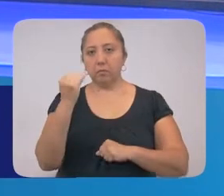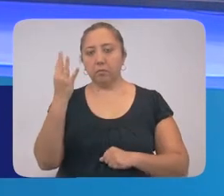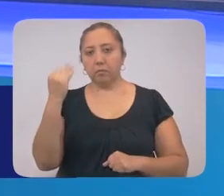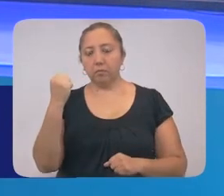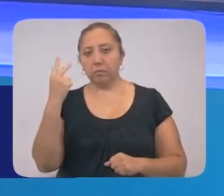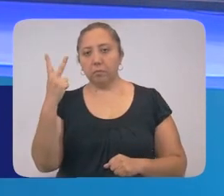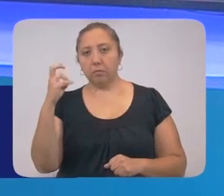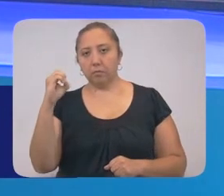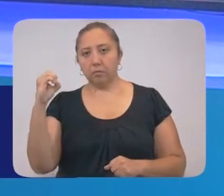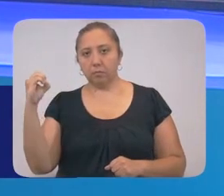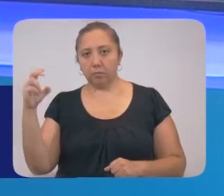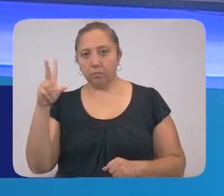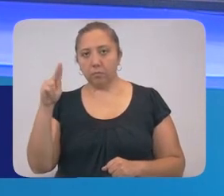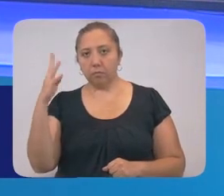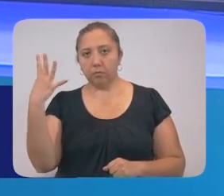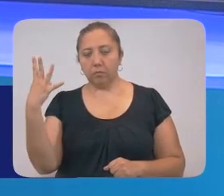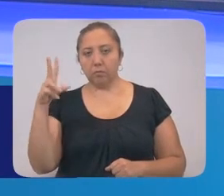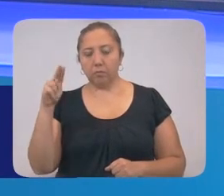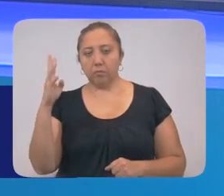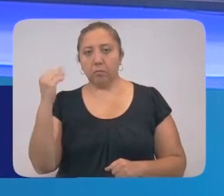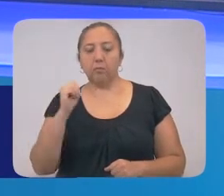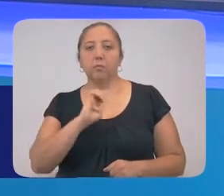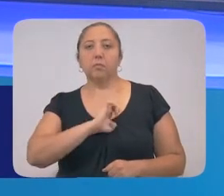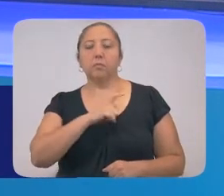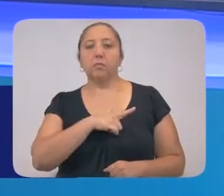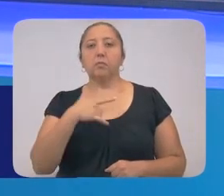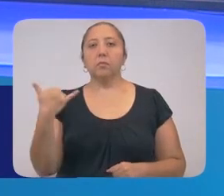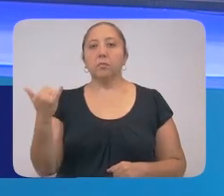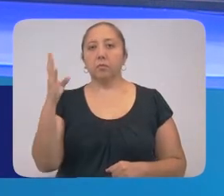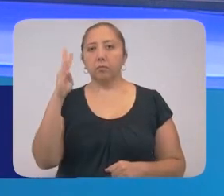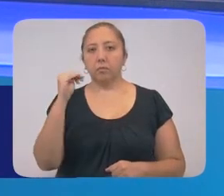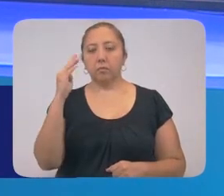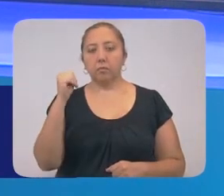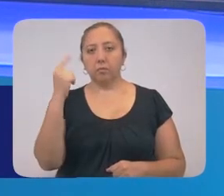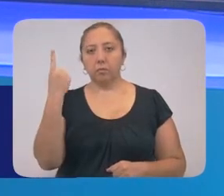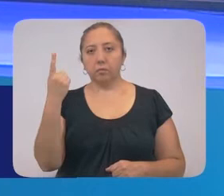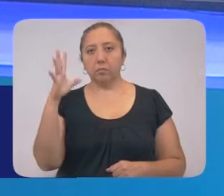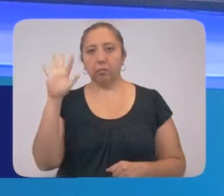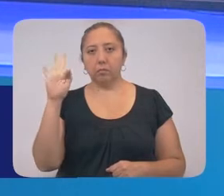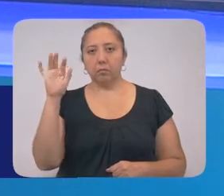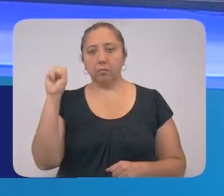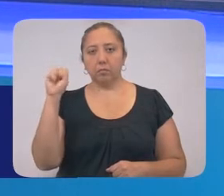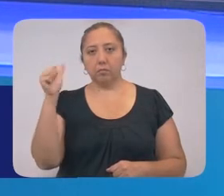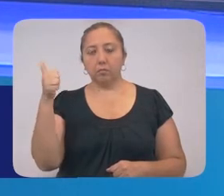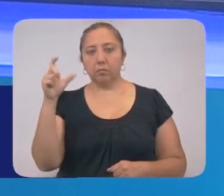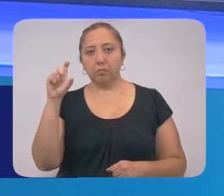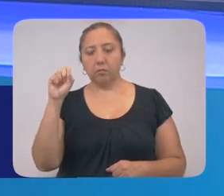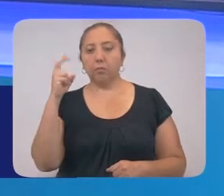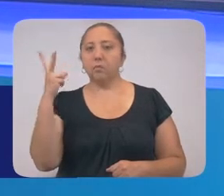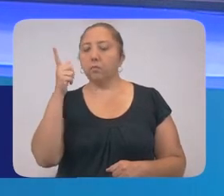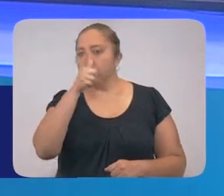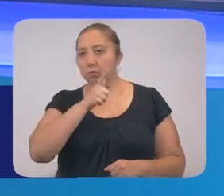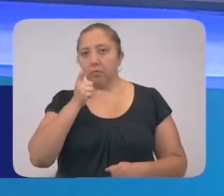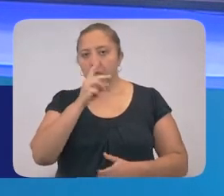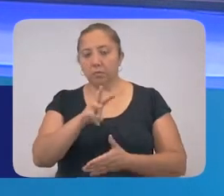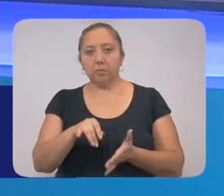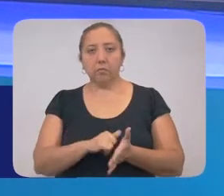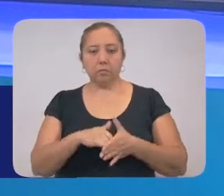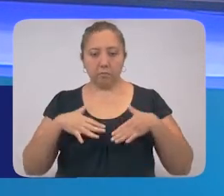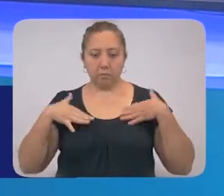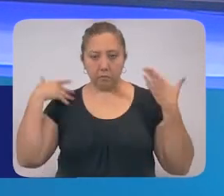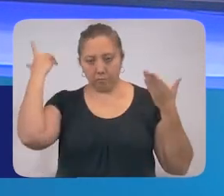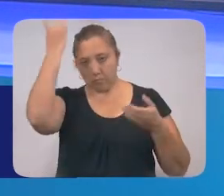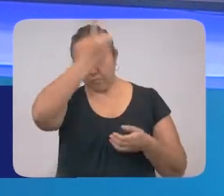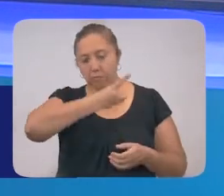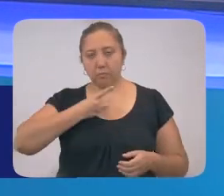le coronavirus. Dejan tu chikul Facebook, tijan le tušku pahtal, atsik balsani. Le chikul ukaba meditok, čen tialu yilal, mas tu